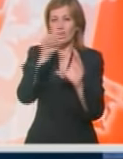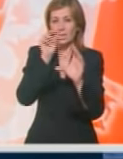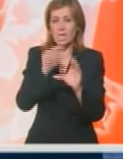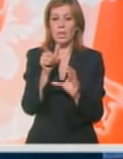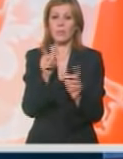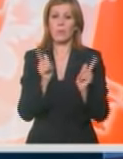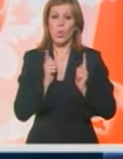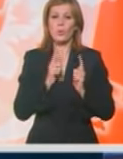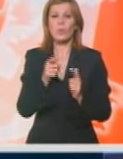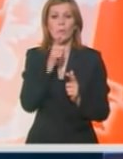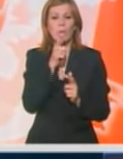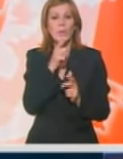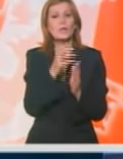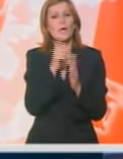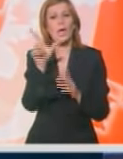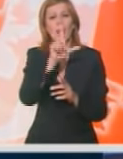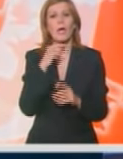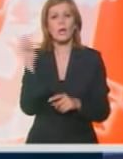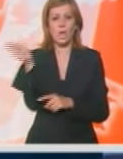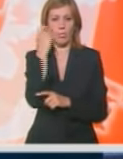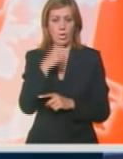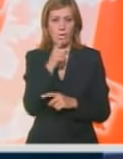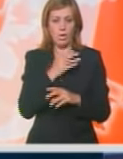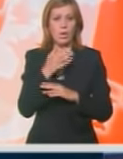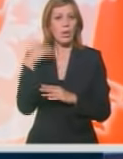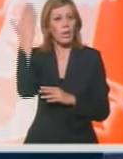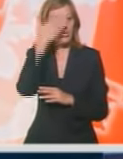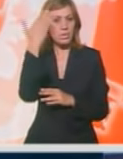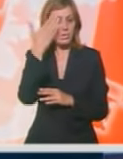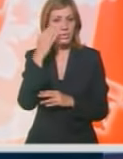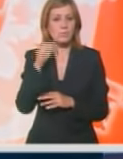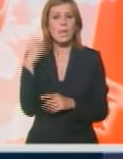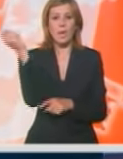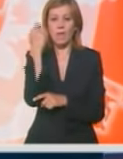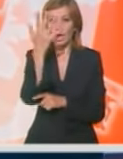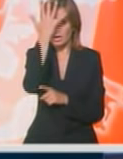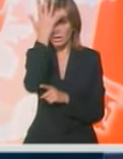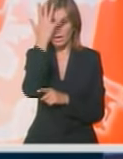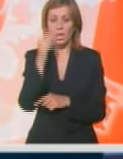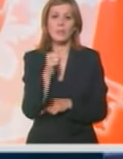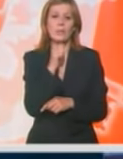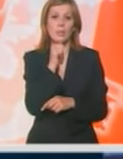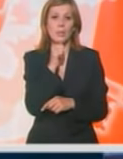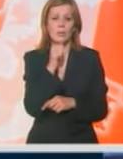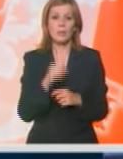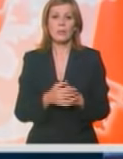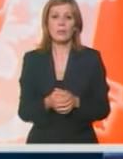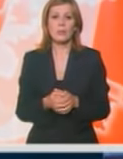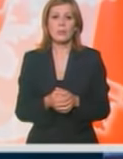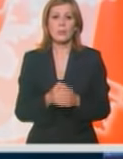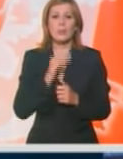sve da se plaštiramo u Ligu šampionije. Mislim da su i navijači Partizana i